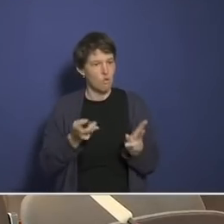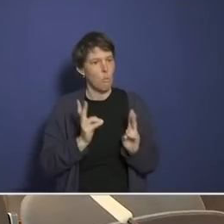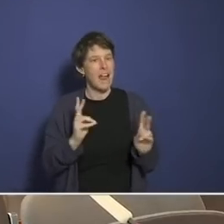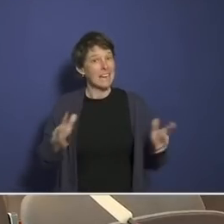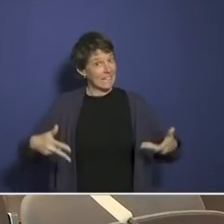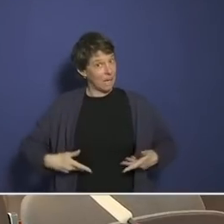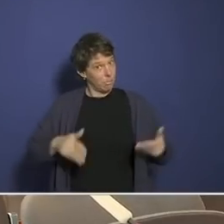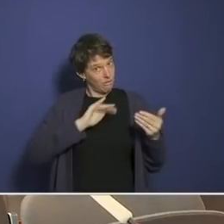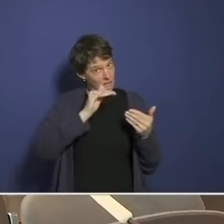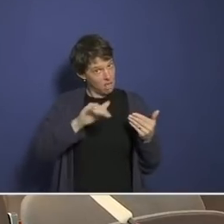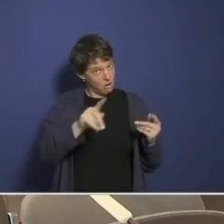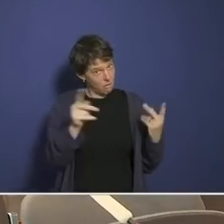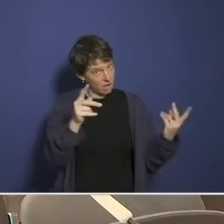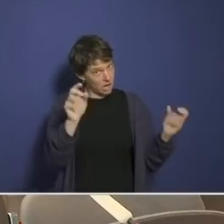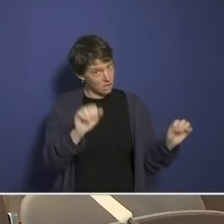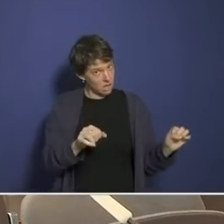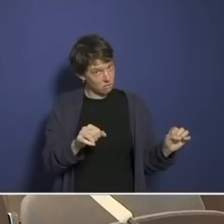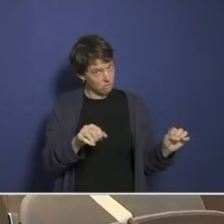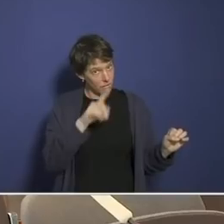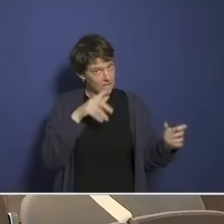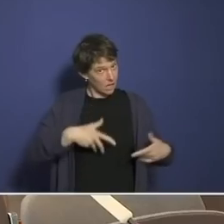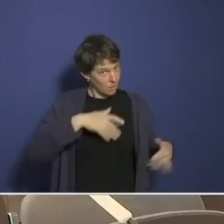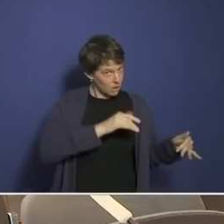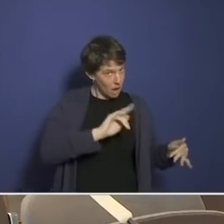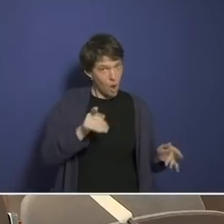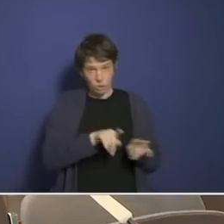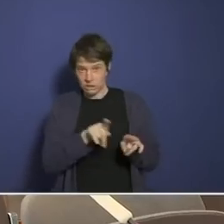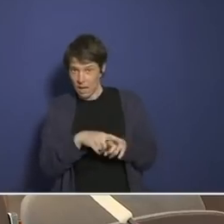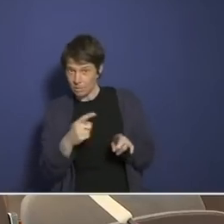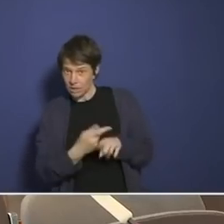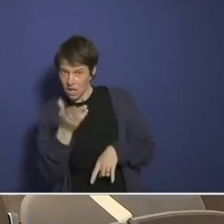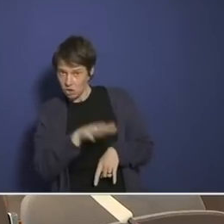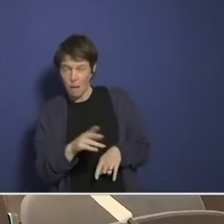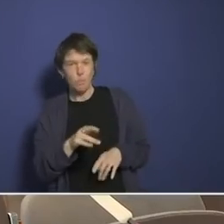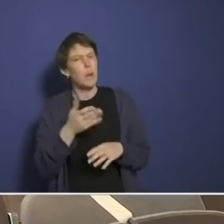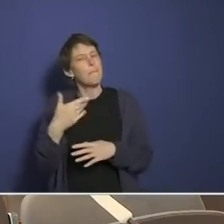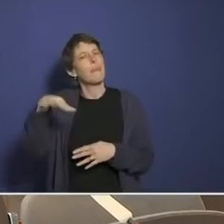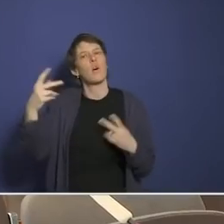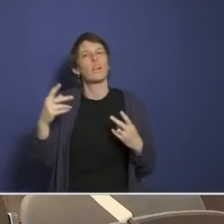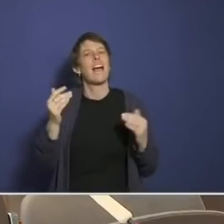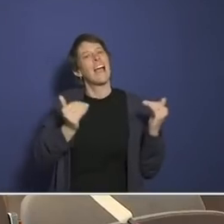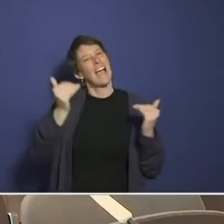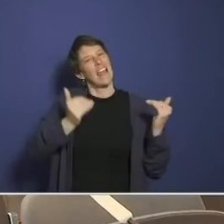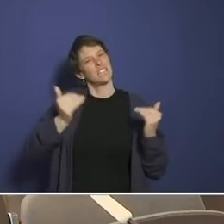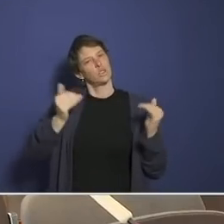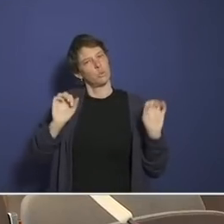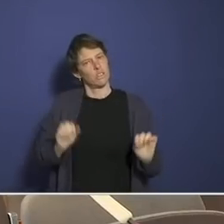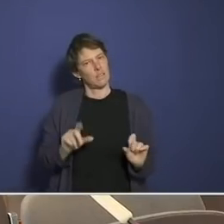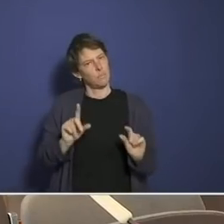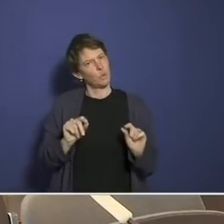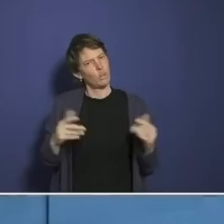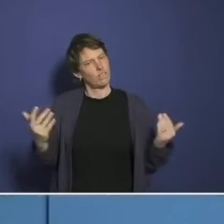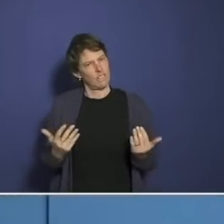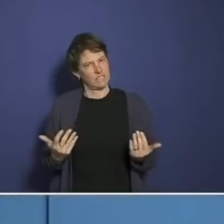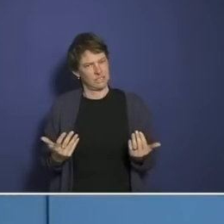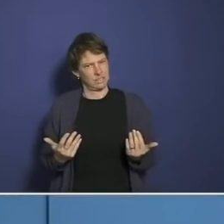das nicht an. unfassbar, das passiert mit unseren Gebühren. Und die eigentliche Frage, wie viele davon wegen